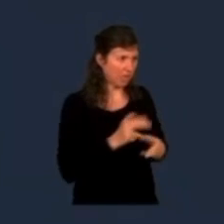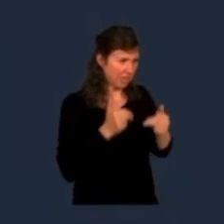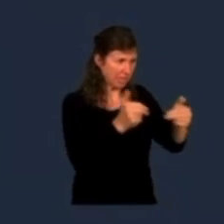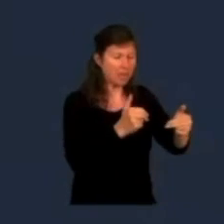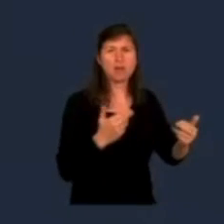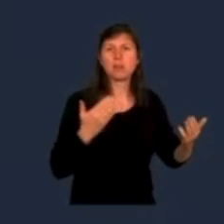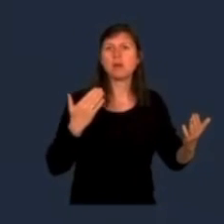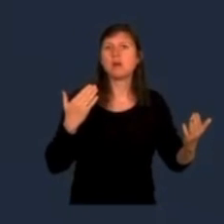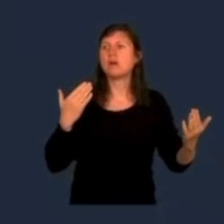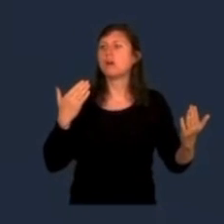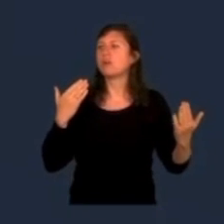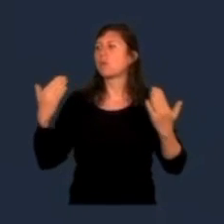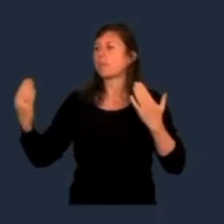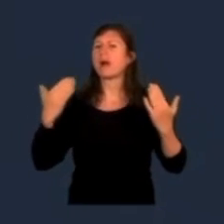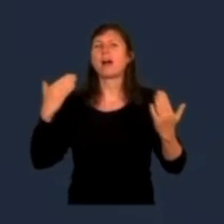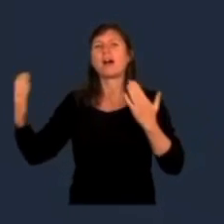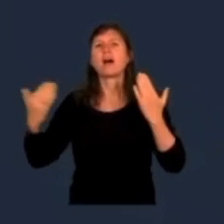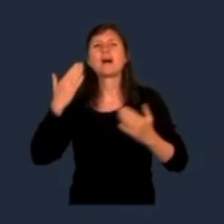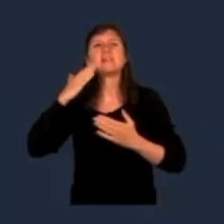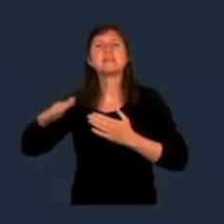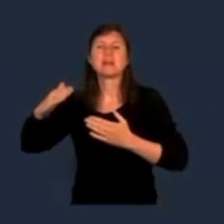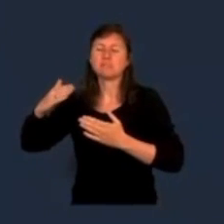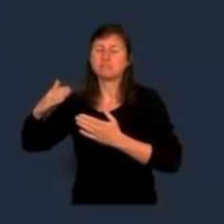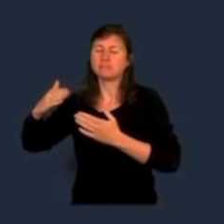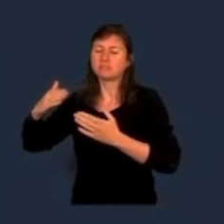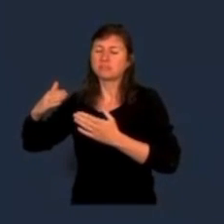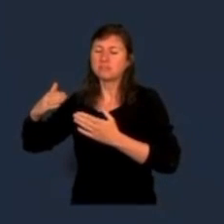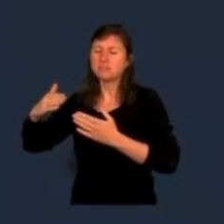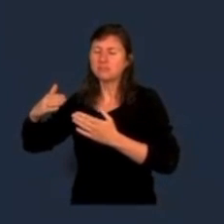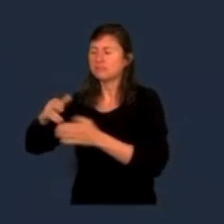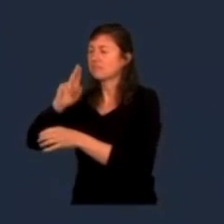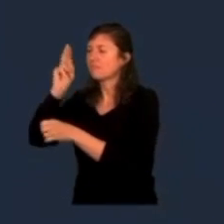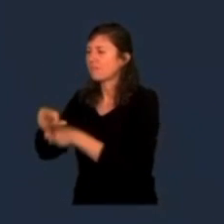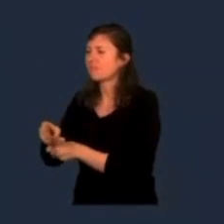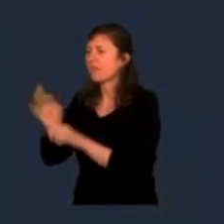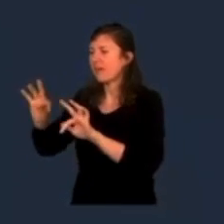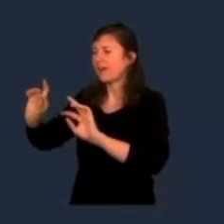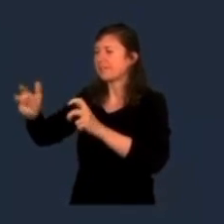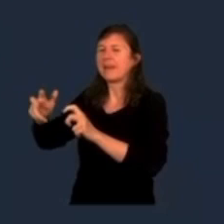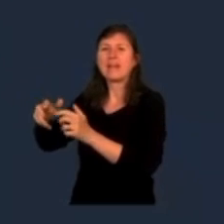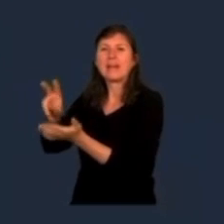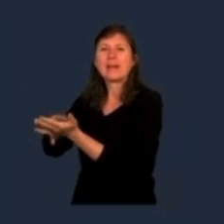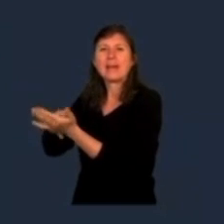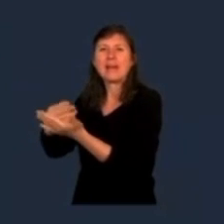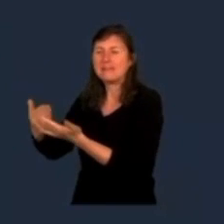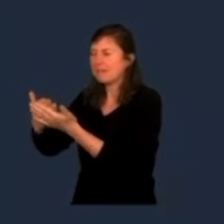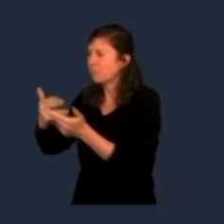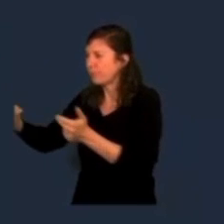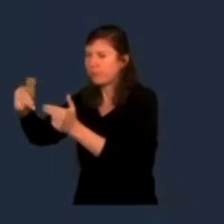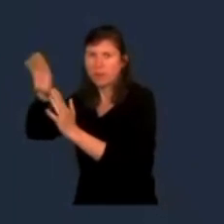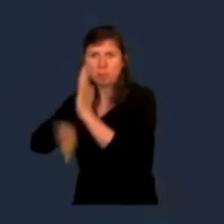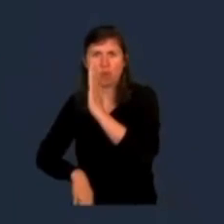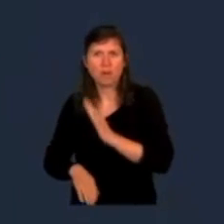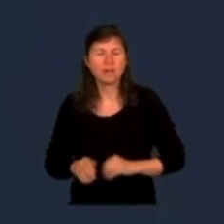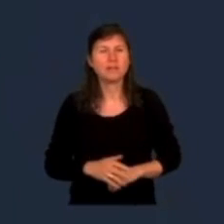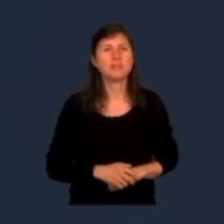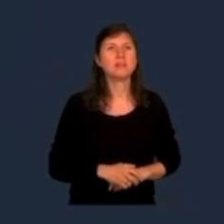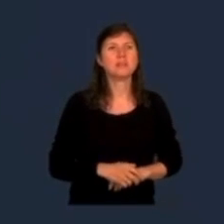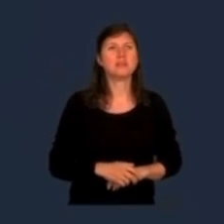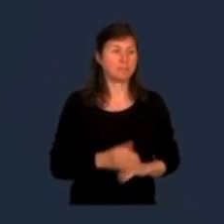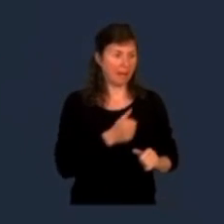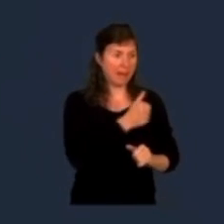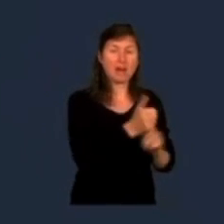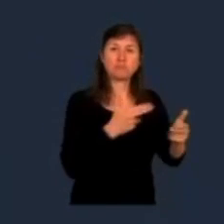superproductions de télé-réalité. Le prix d'une caméra s'élevant en fourchette très basse à 2 500 euros lorsqu'elle est couplée à un centre de